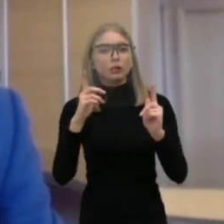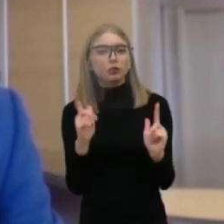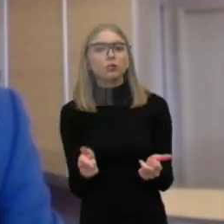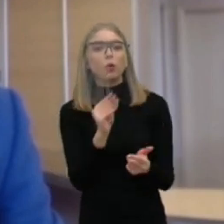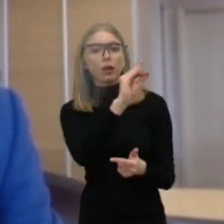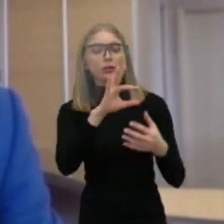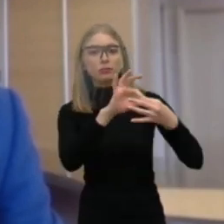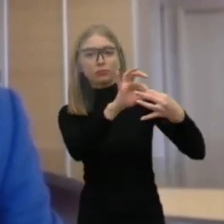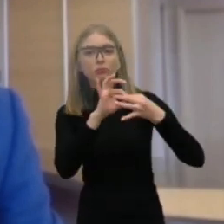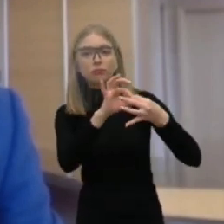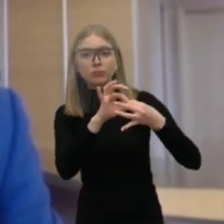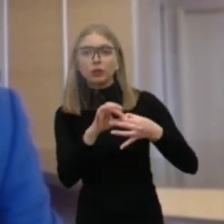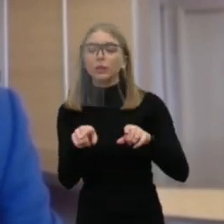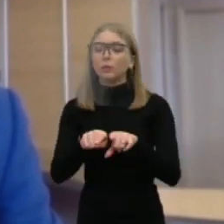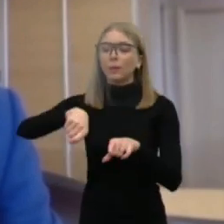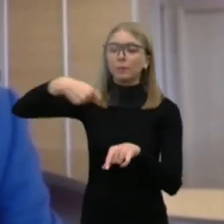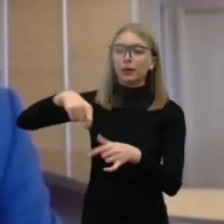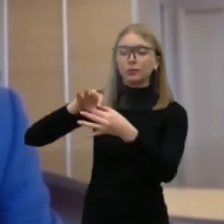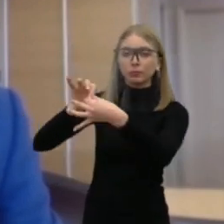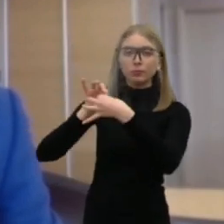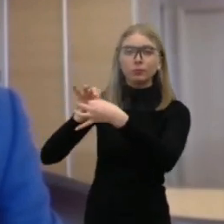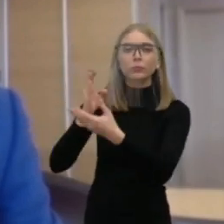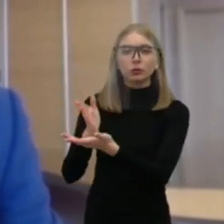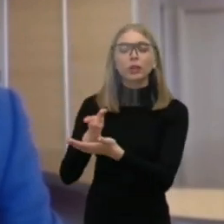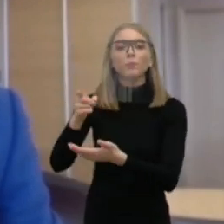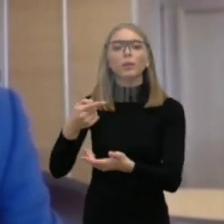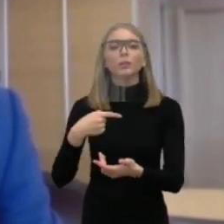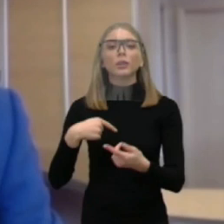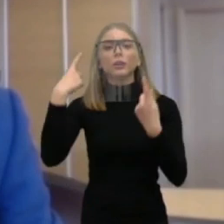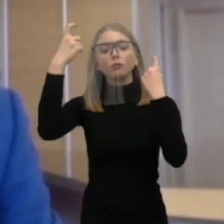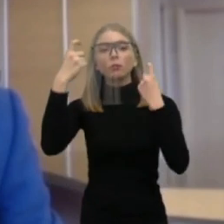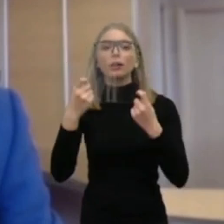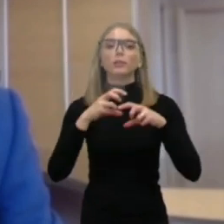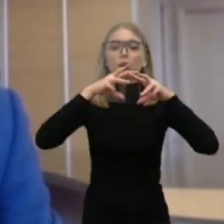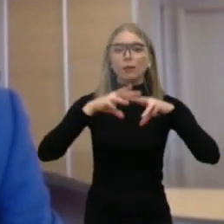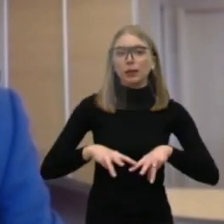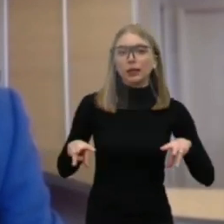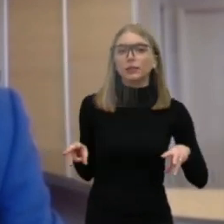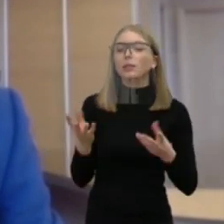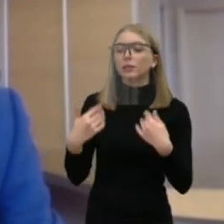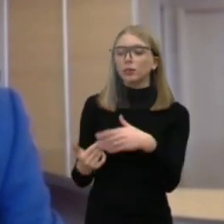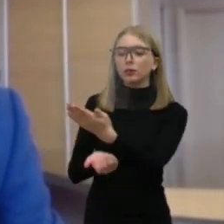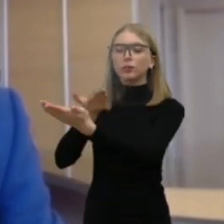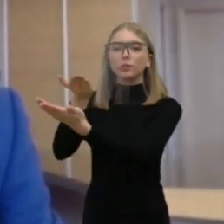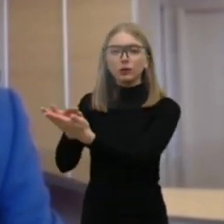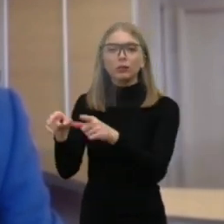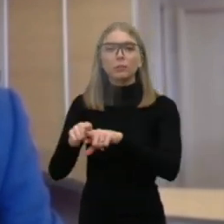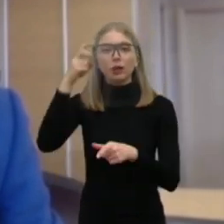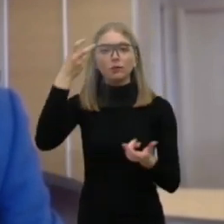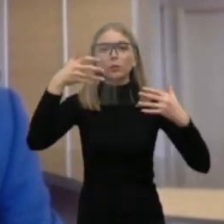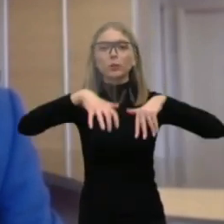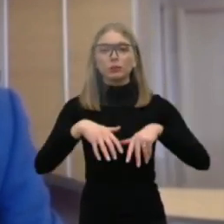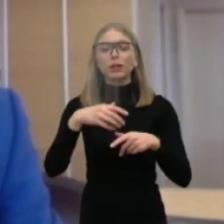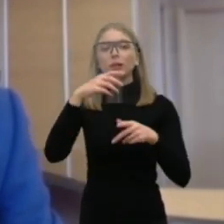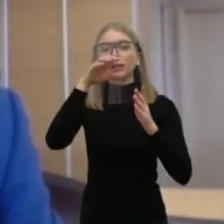nes prezidentų yra gauna informaciją tiek iš šartinkos ministerijos, tiek iš kolegų vyriausybėje apie konkrečius